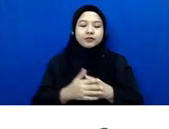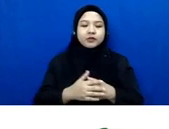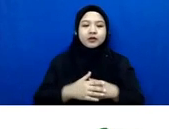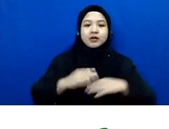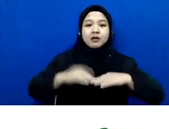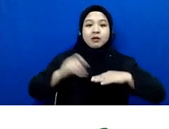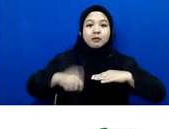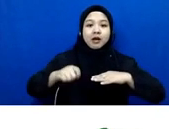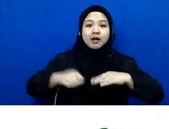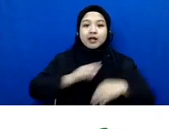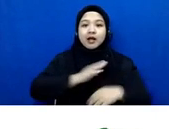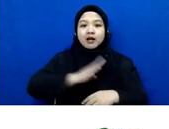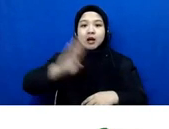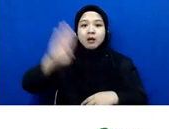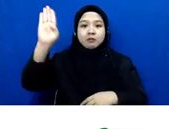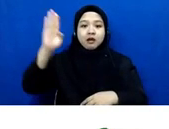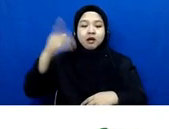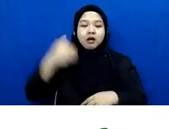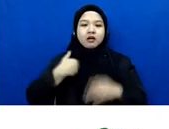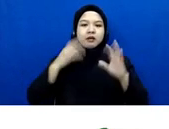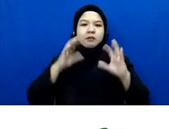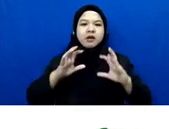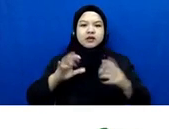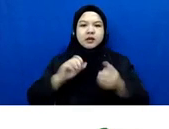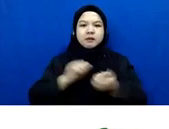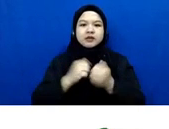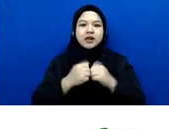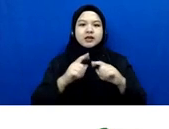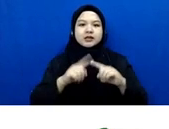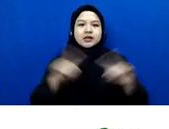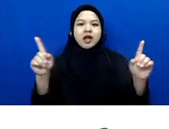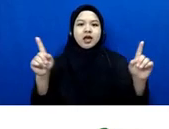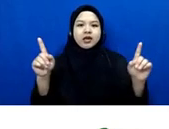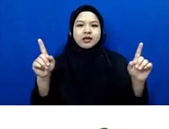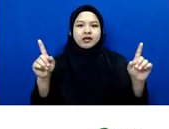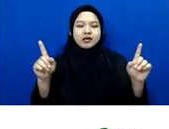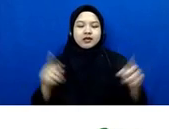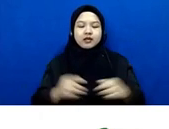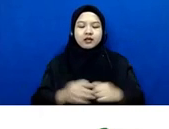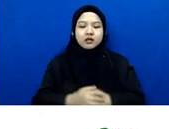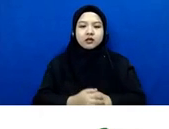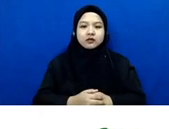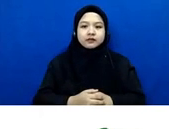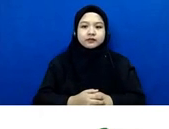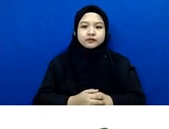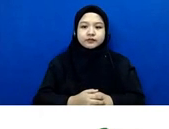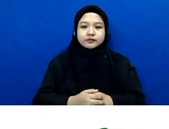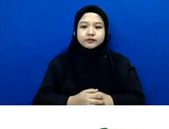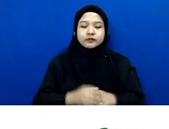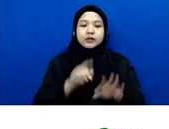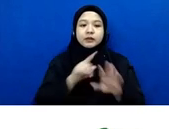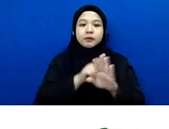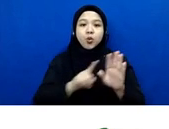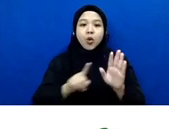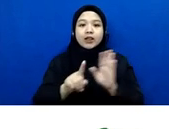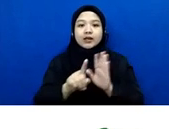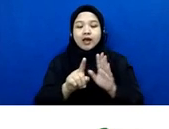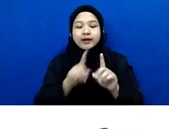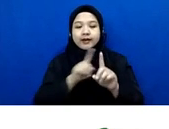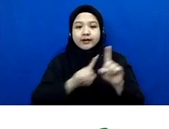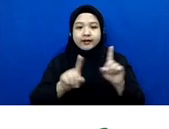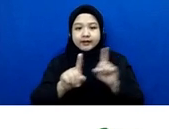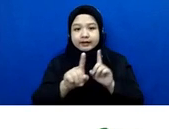paling banyak adalah perceraian tentunya terus perwalian terus